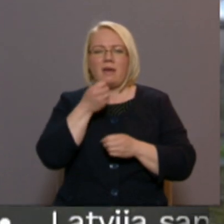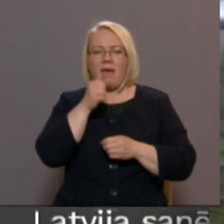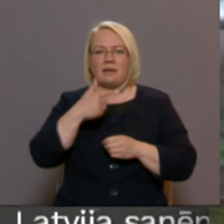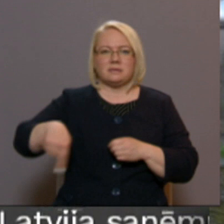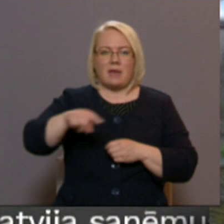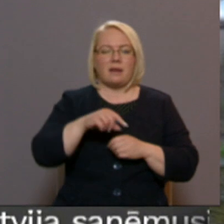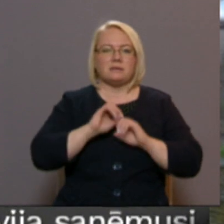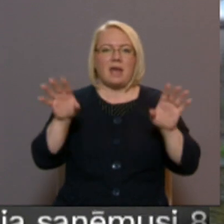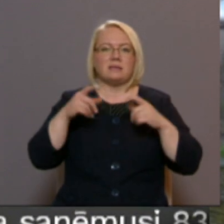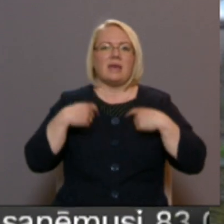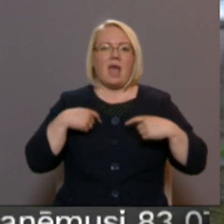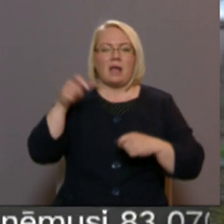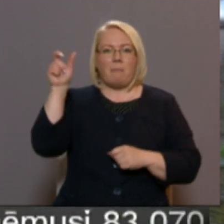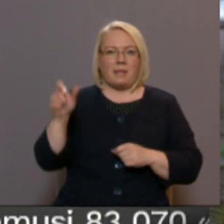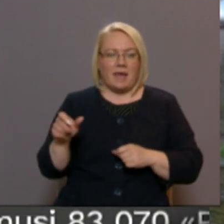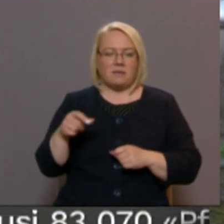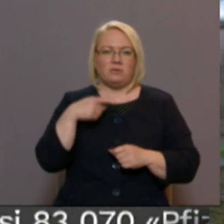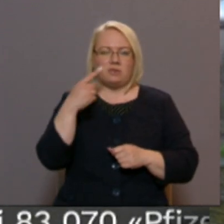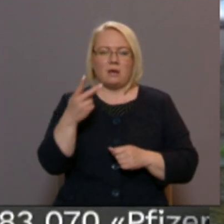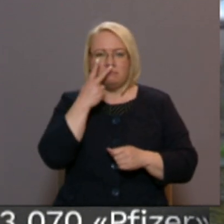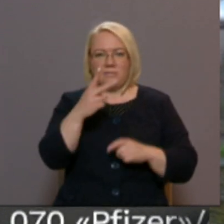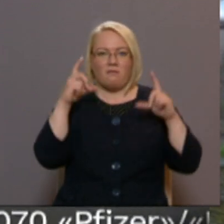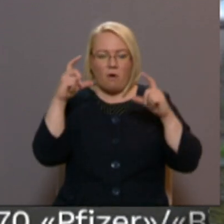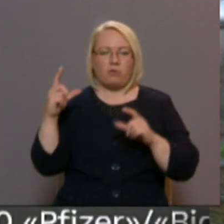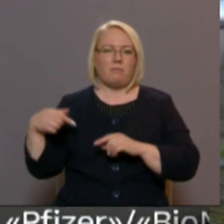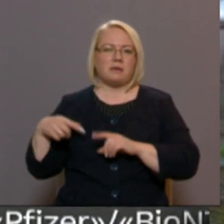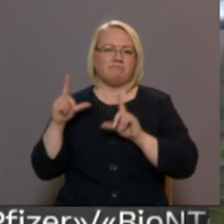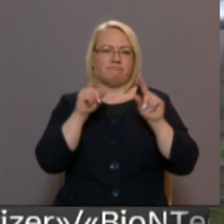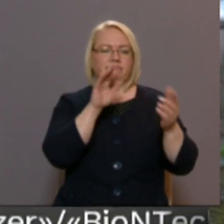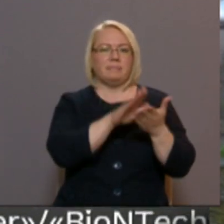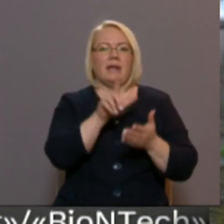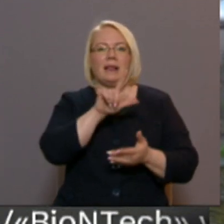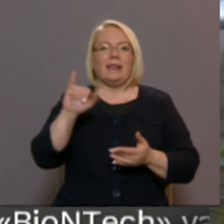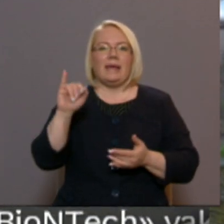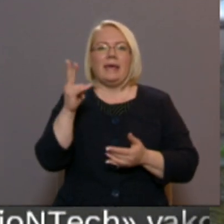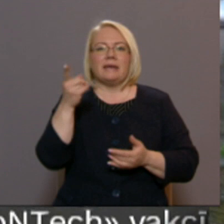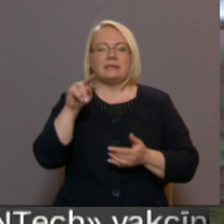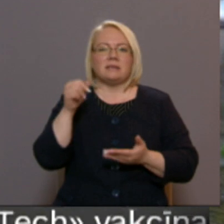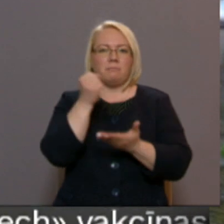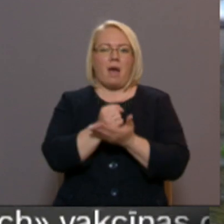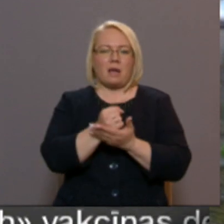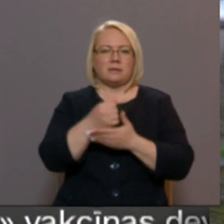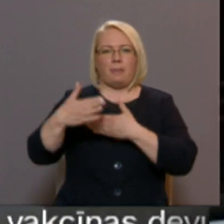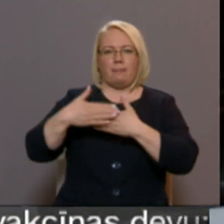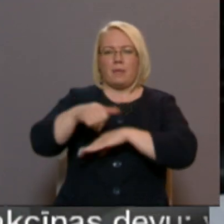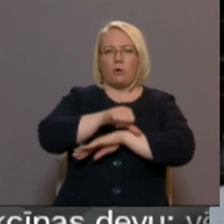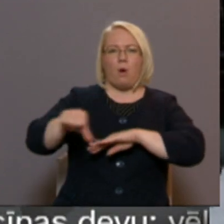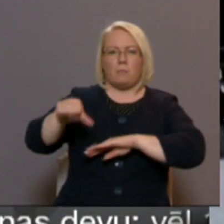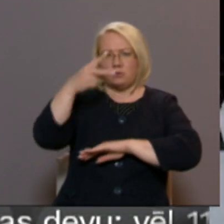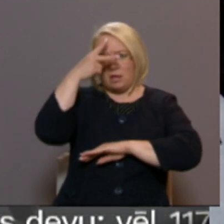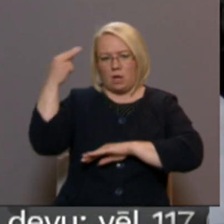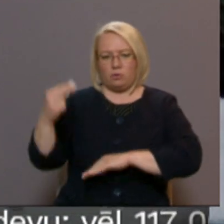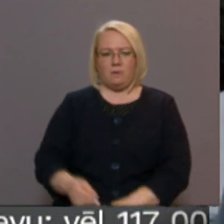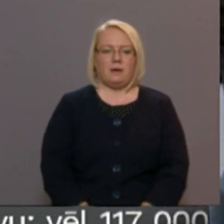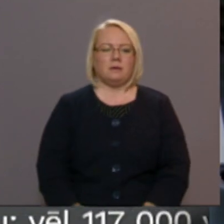Guntars. Aplūkojuši fotogrāfijas dodamies uz notikuma vietu līgsnes pagastā netālu no robežas ar Lietuvu. Tā